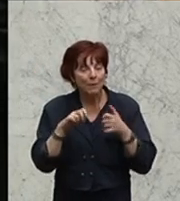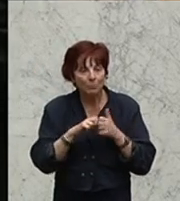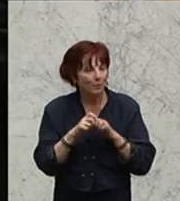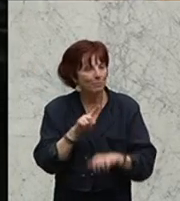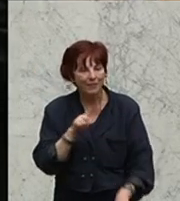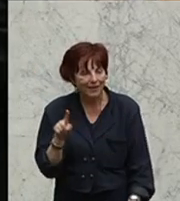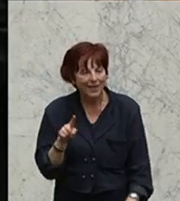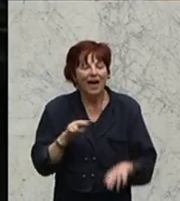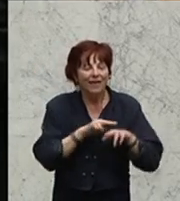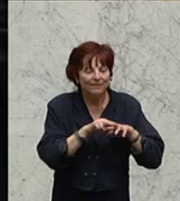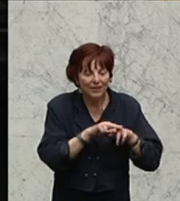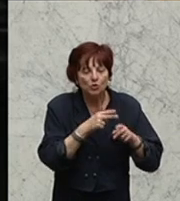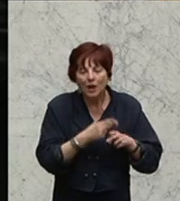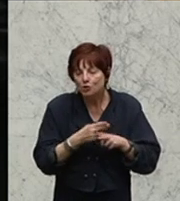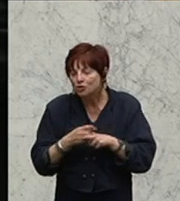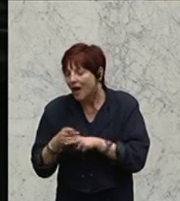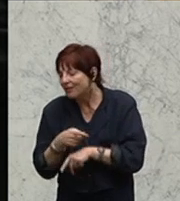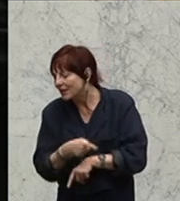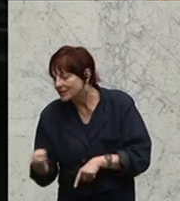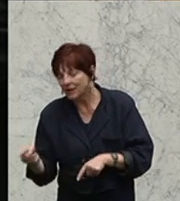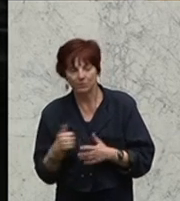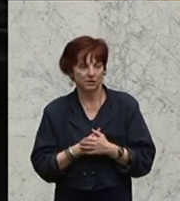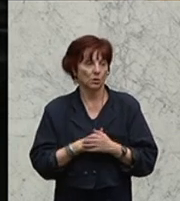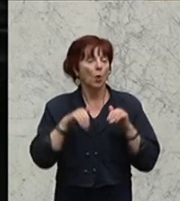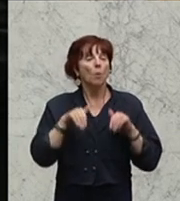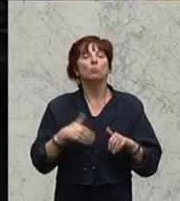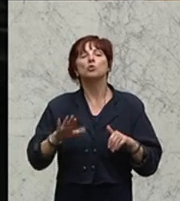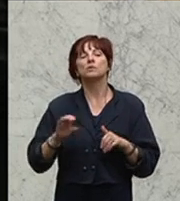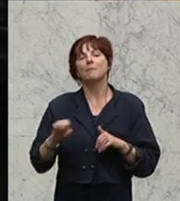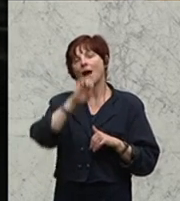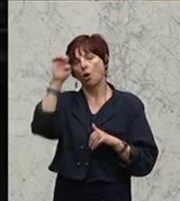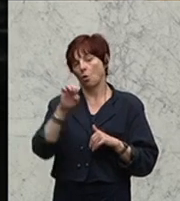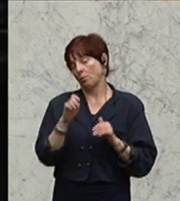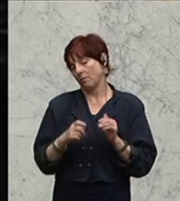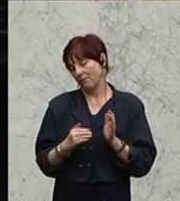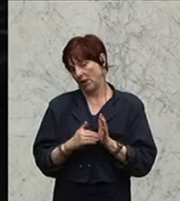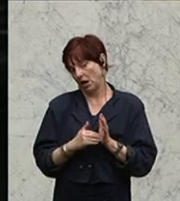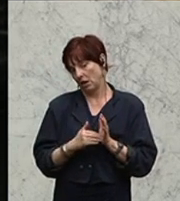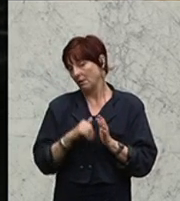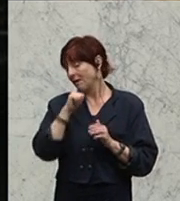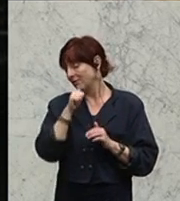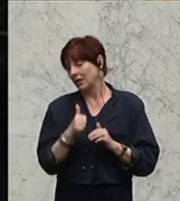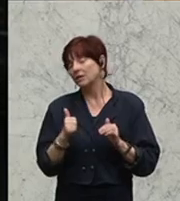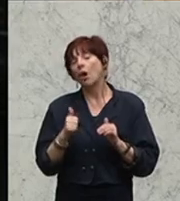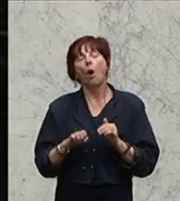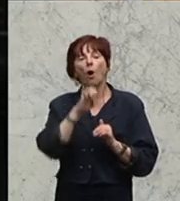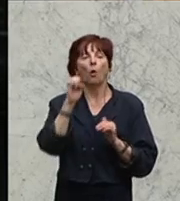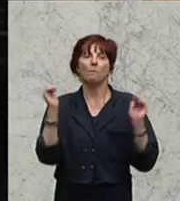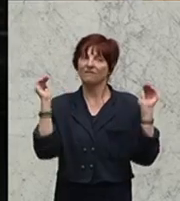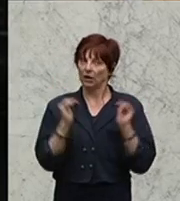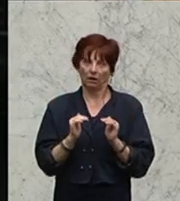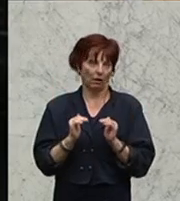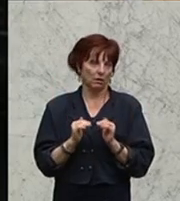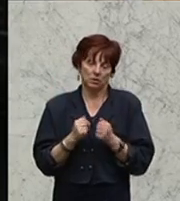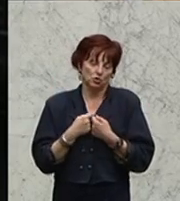die Nationalstaaten. Wir brauchen hier, Herr Kollege Strache, mehr Europa und nicht weniger Europa. Das steht jedenfalls